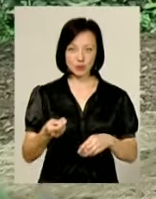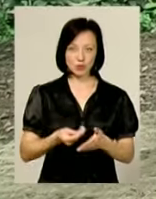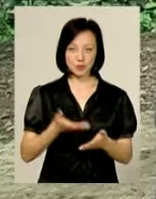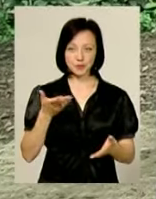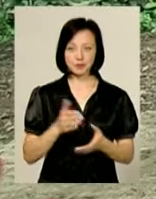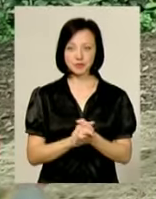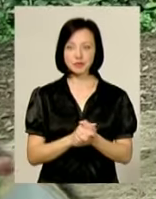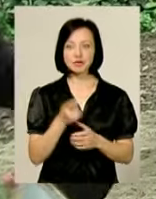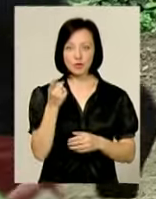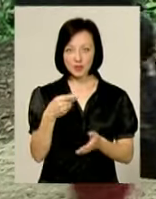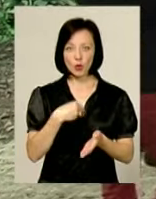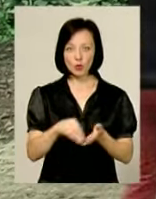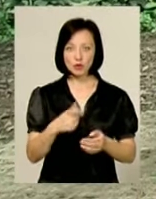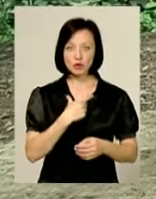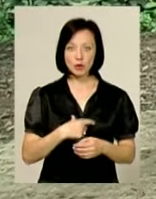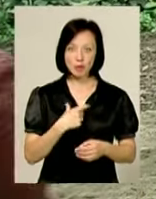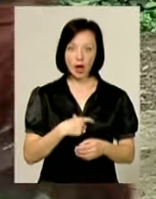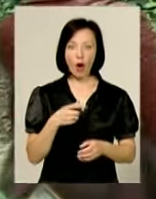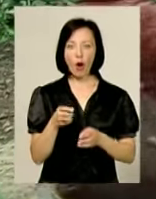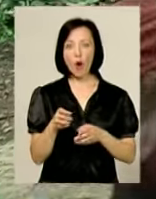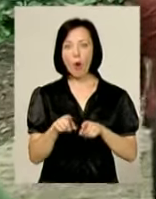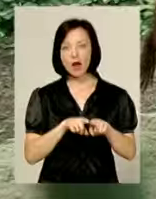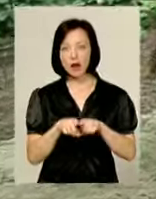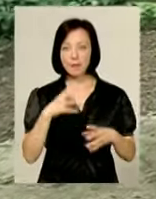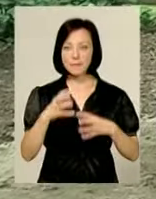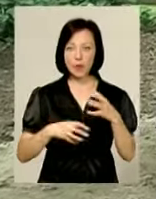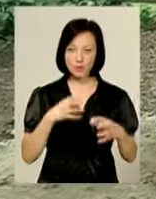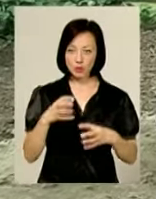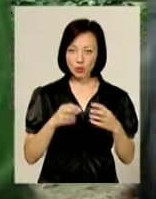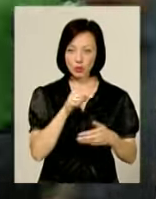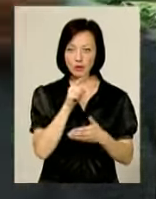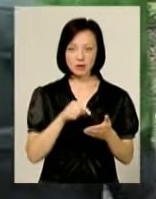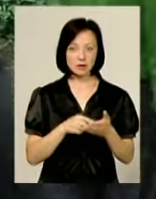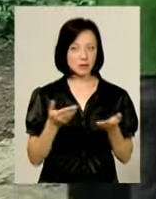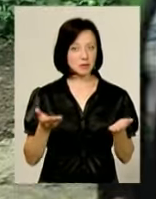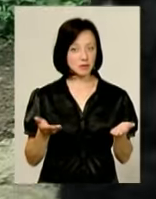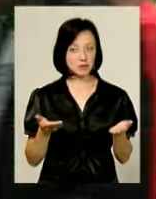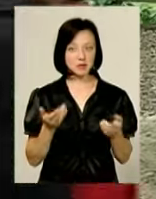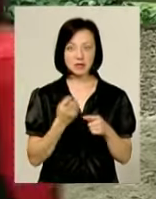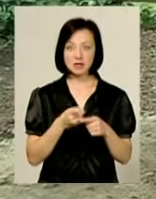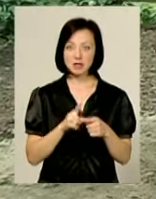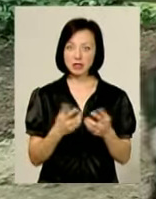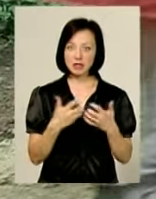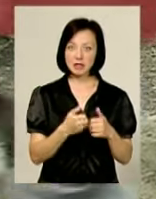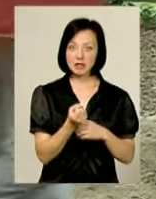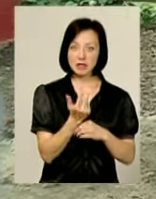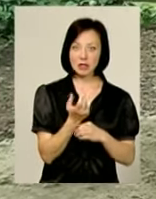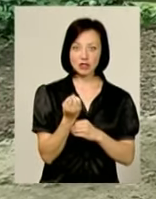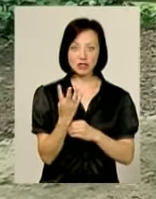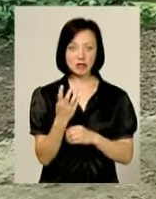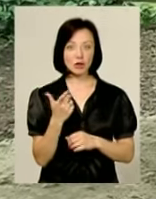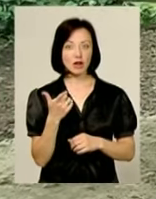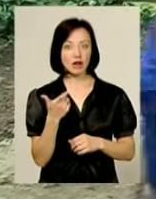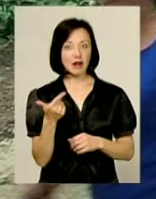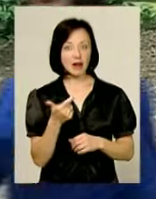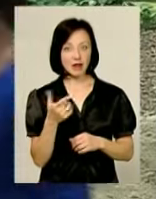«Купуєте собі огірки, помідори?» «Дорого. Це вважати 13 чи 14 рублів,